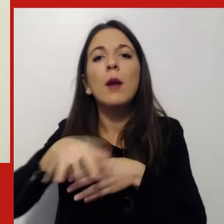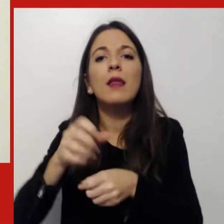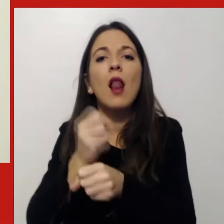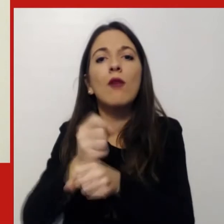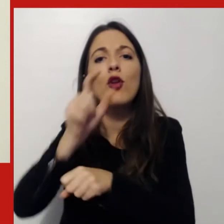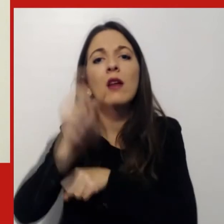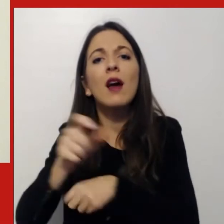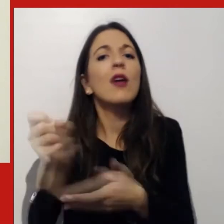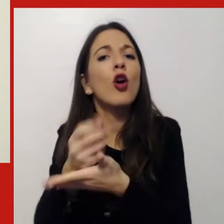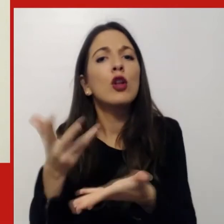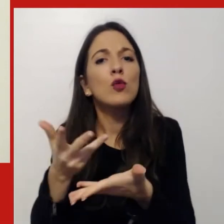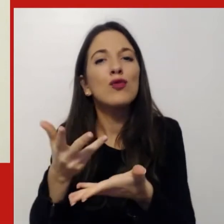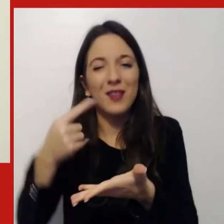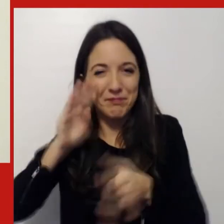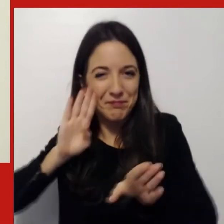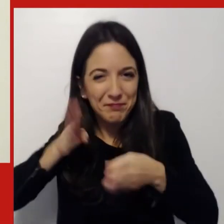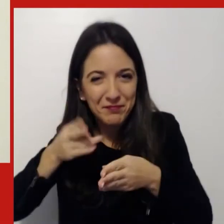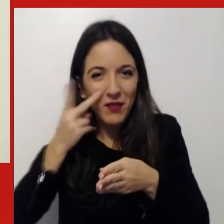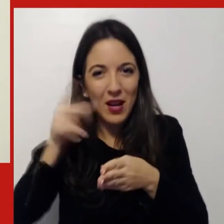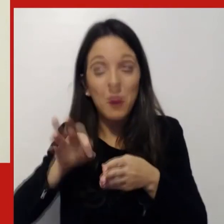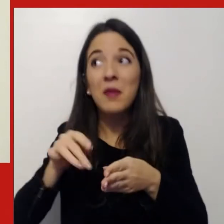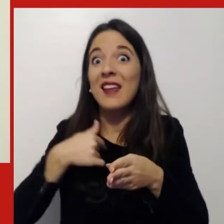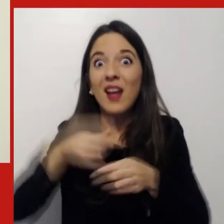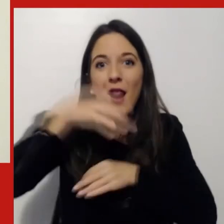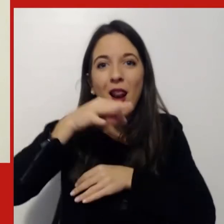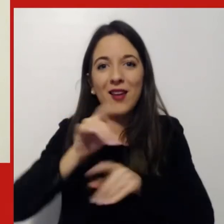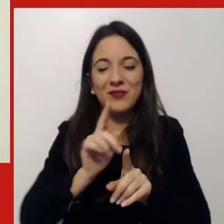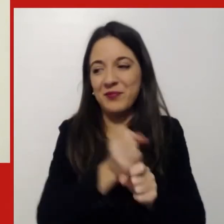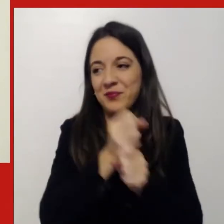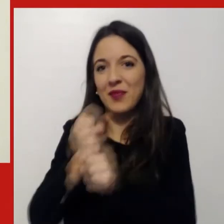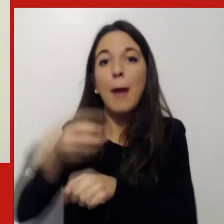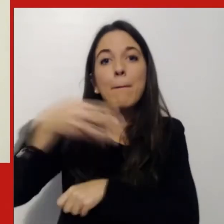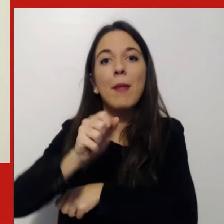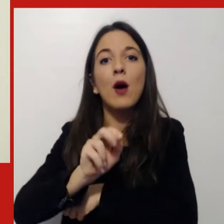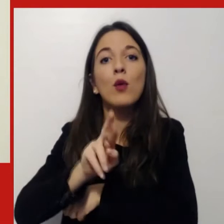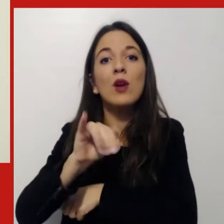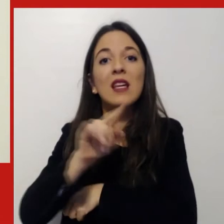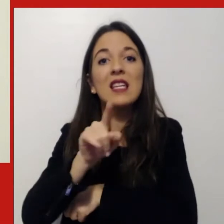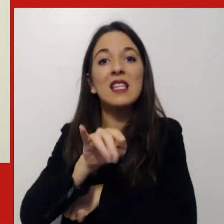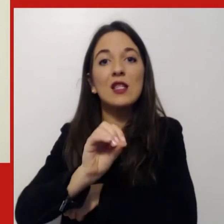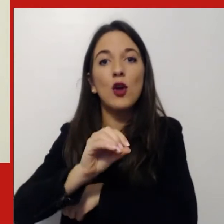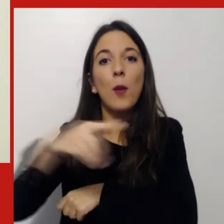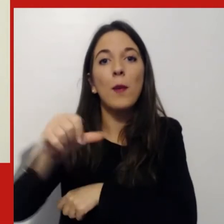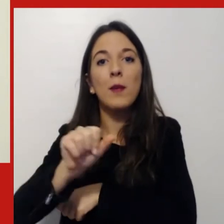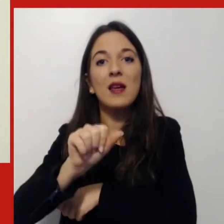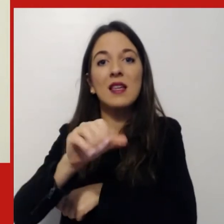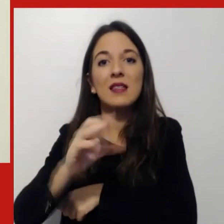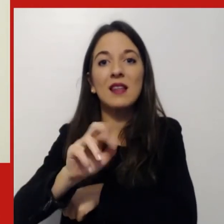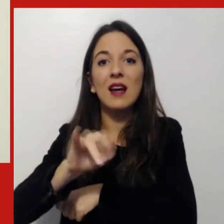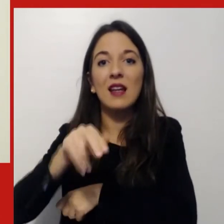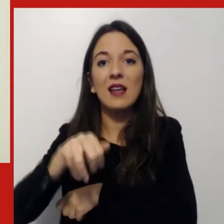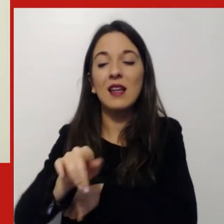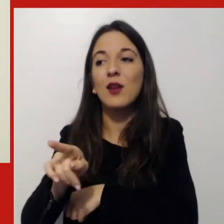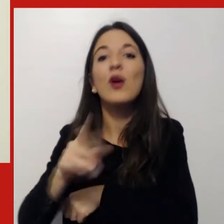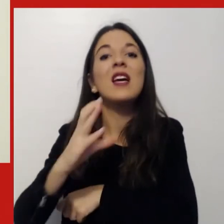Non voglio sprecare ulteriore tempo, cedo la parola a Maurizio Pescarini, CEO e General Manager di Genertel e Genertel Life.